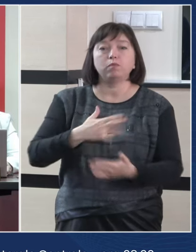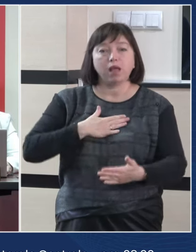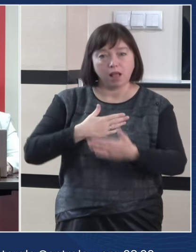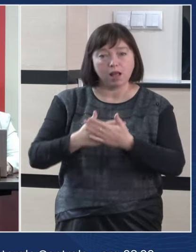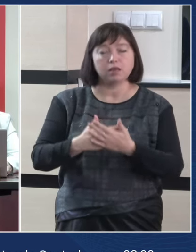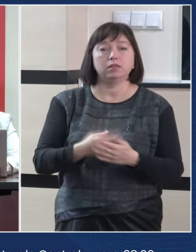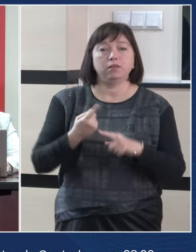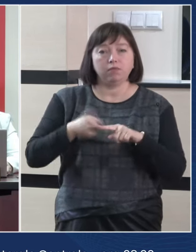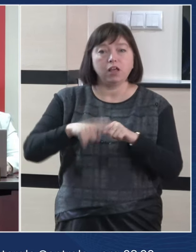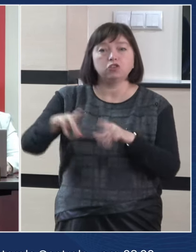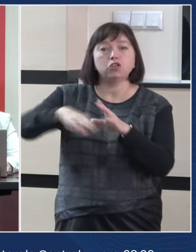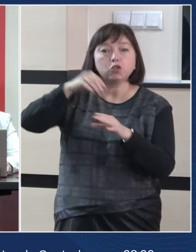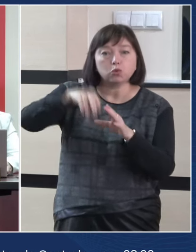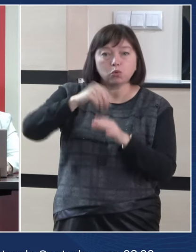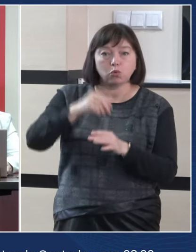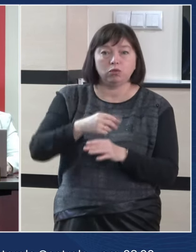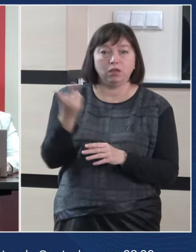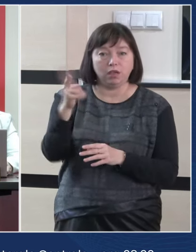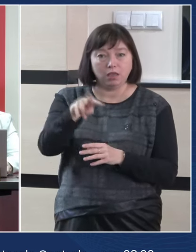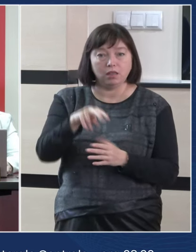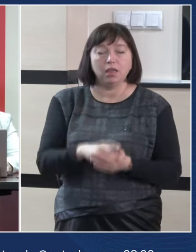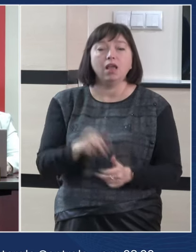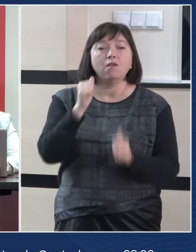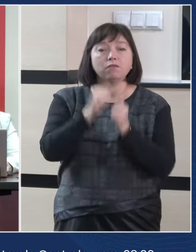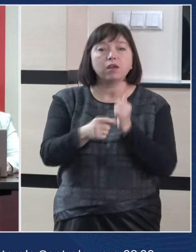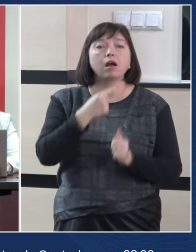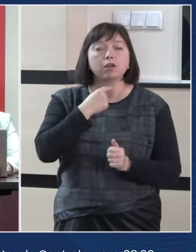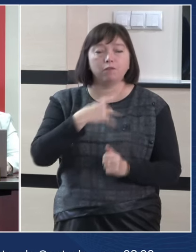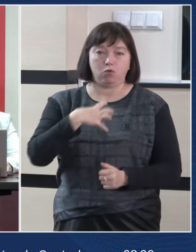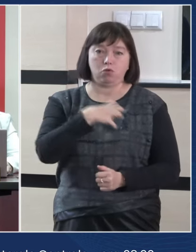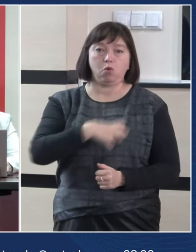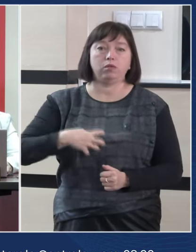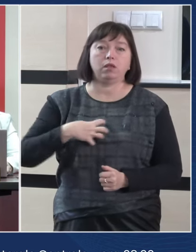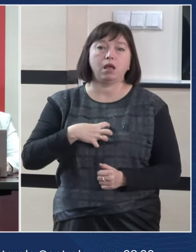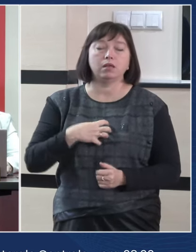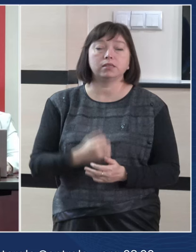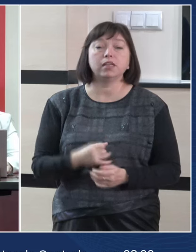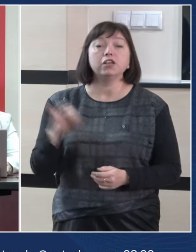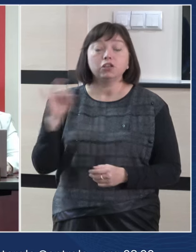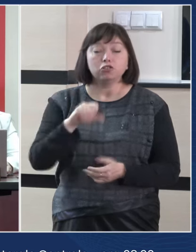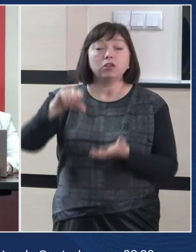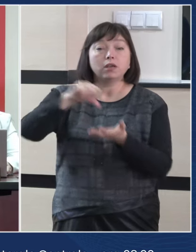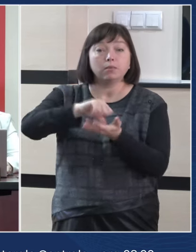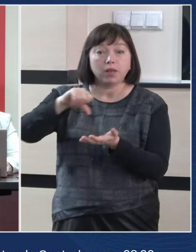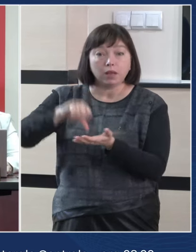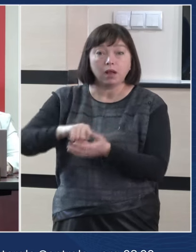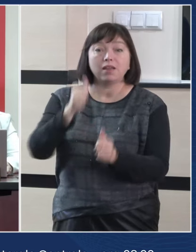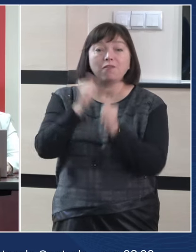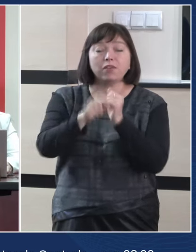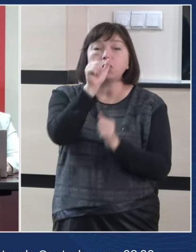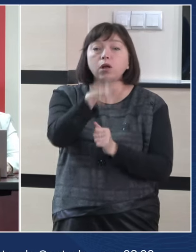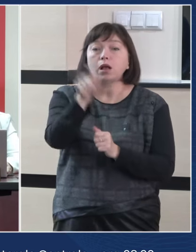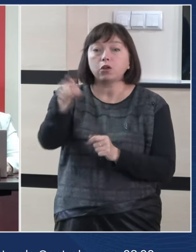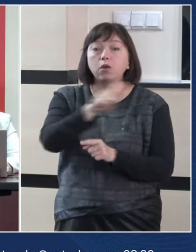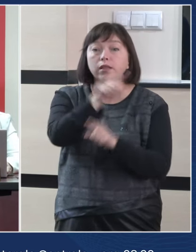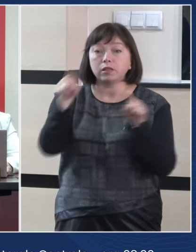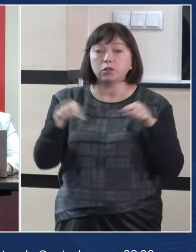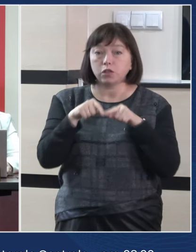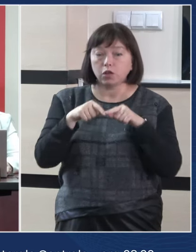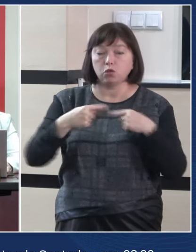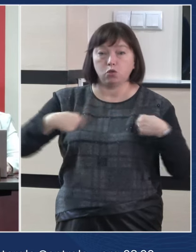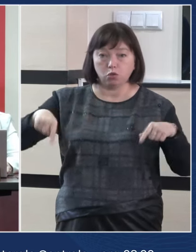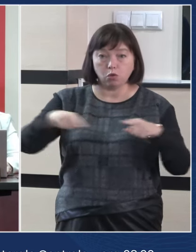activ la aceste scrutine, fiecare vot contează, iar implicăria fiecăruia dintre noi